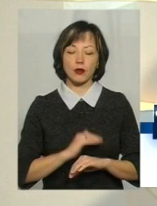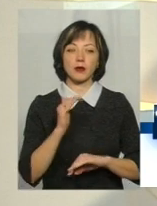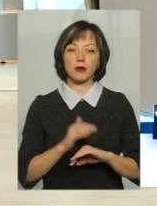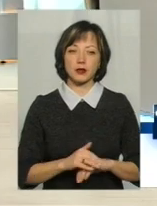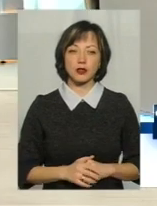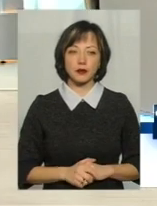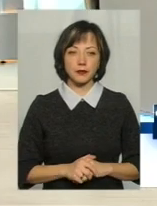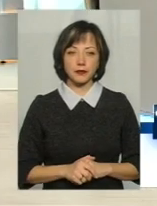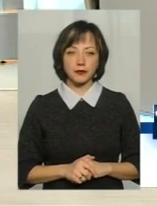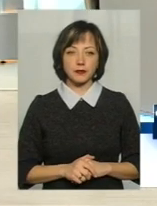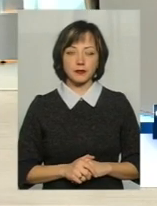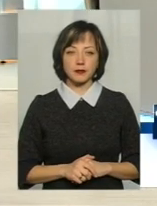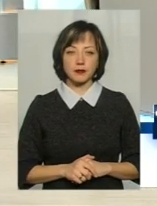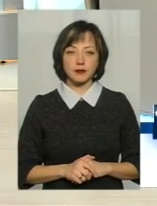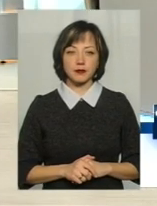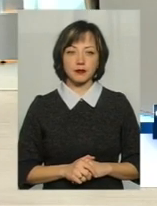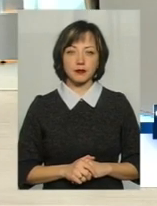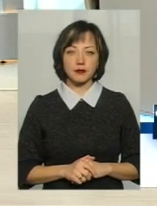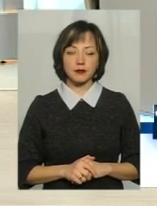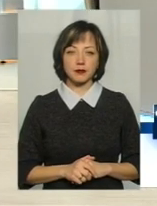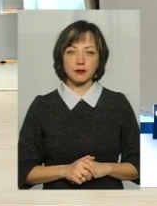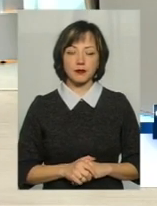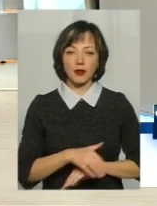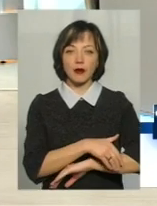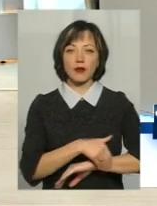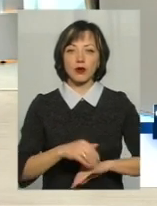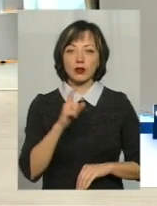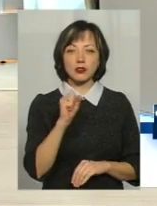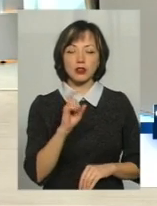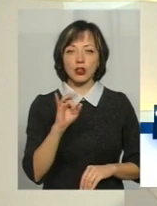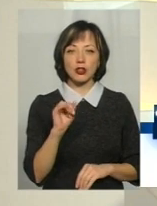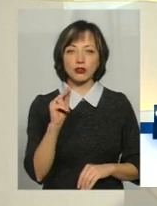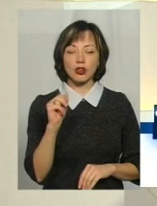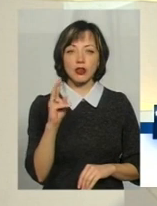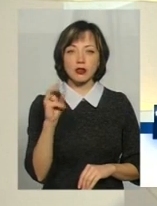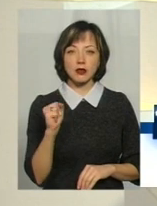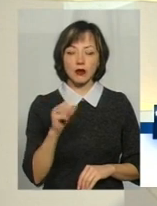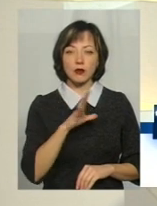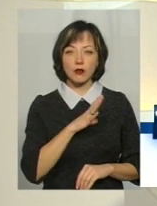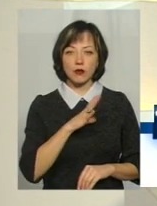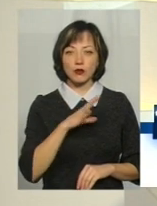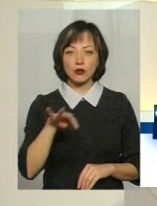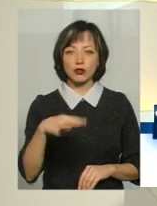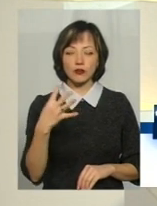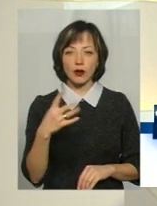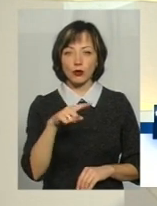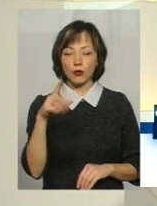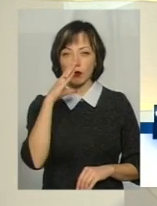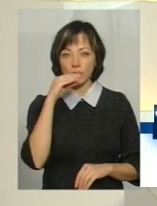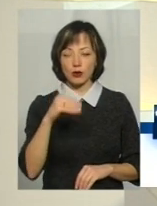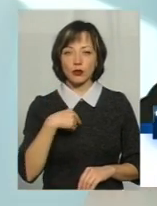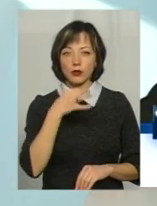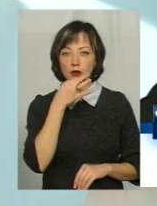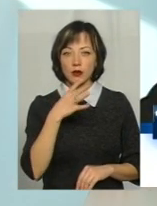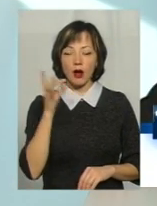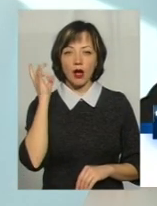Доброго вечора. Я мешканець в обліці Веричанській. Будь, будь ласка. Був на 2-4 номер маршрута. Нас дуже війно нравиться.